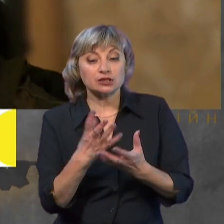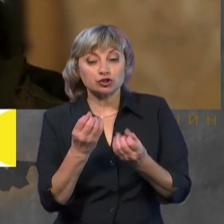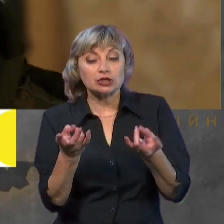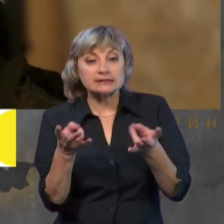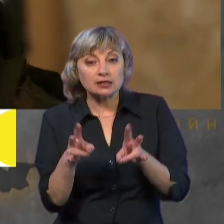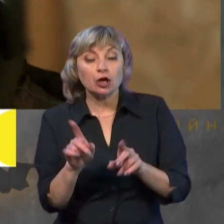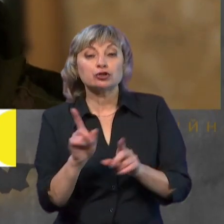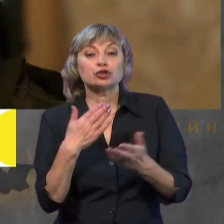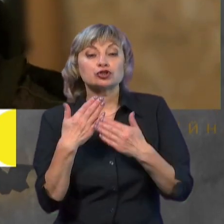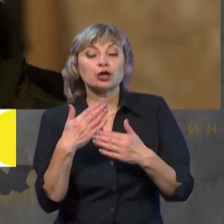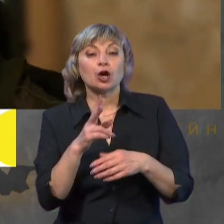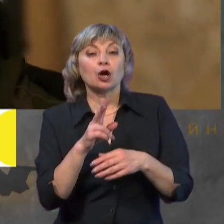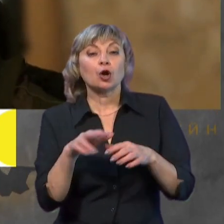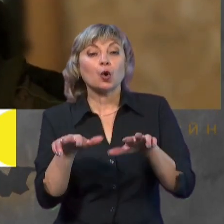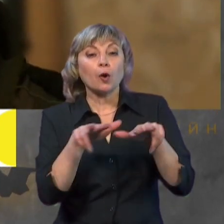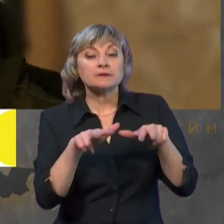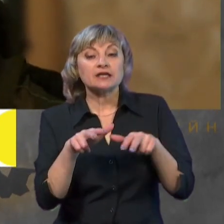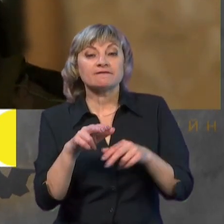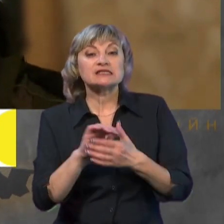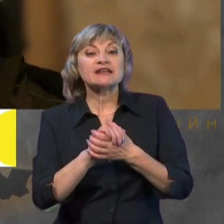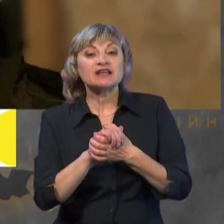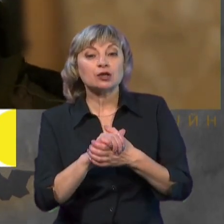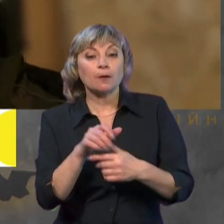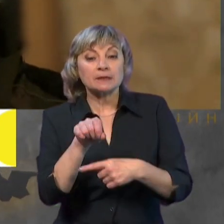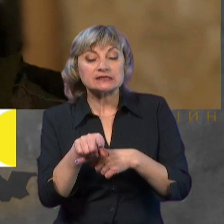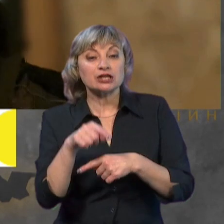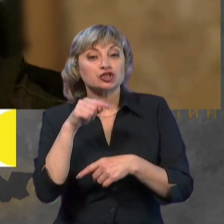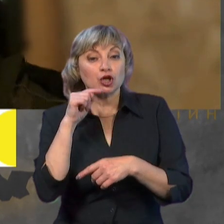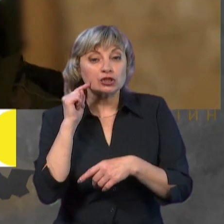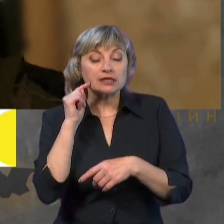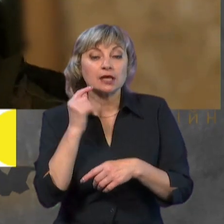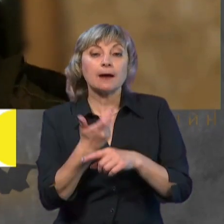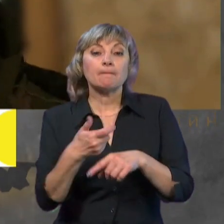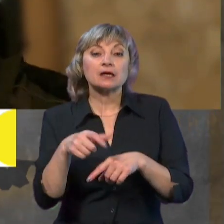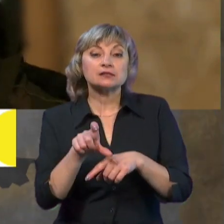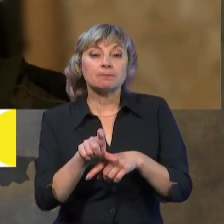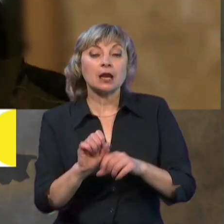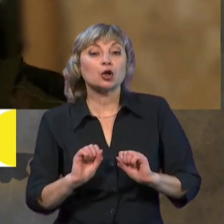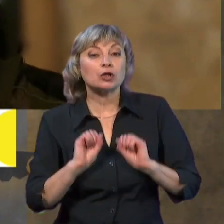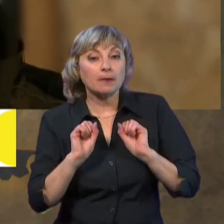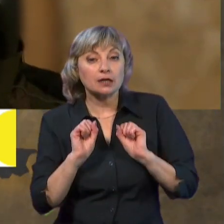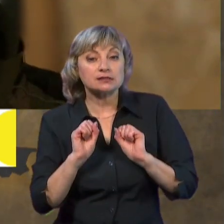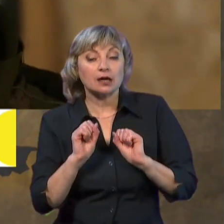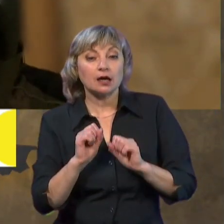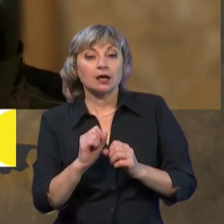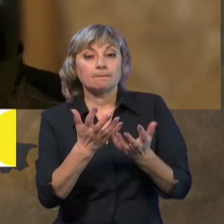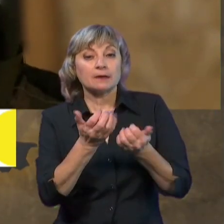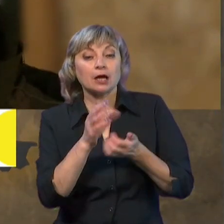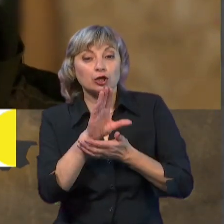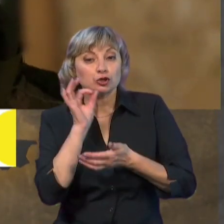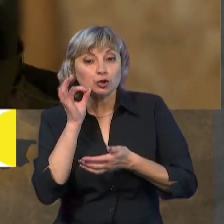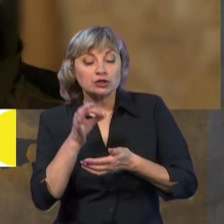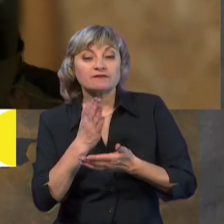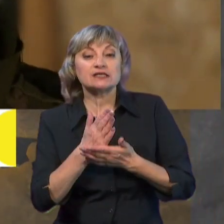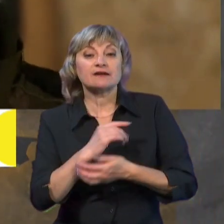стосується коптерів цивільного призначення, росіяни максимально намагаються перебрати той досвід, який є в